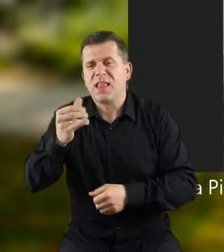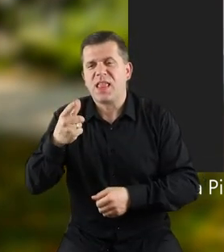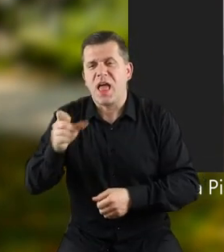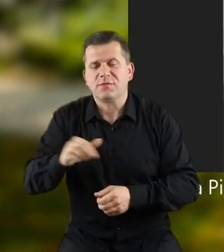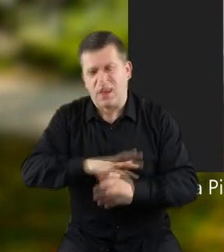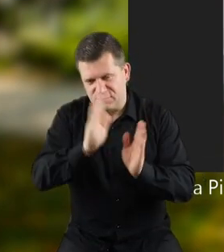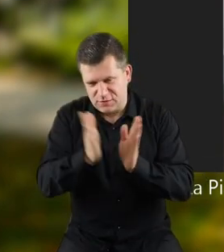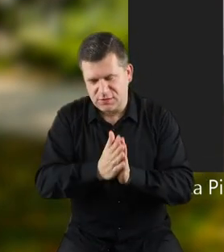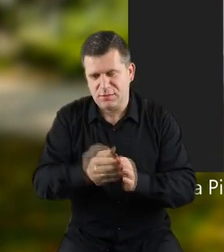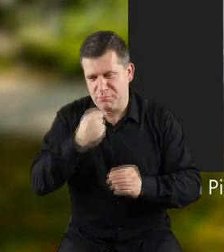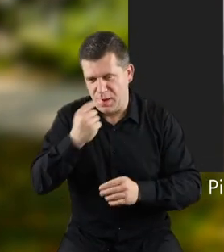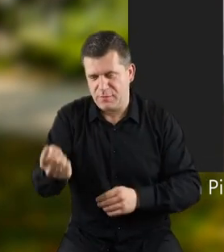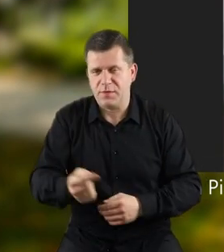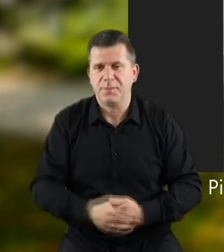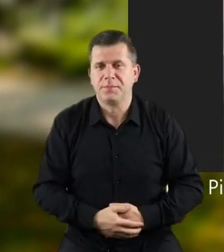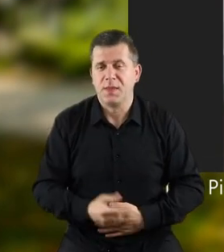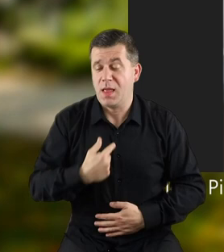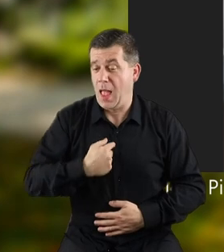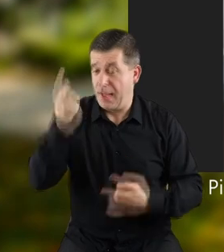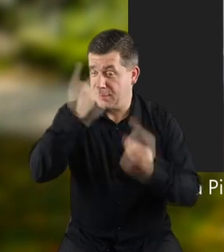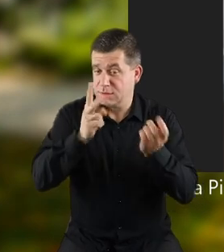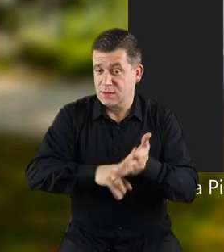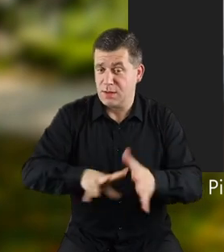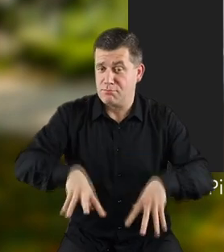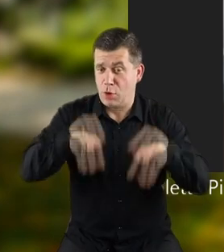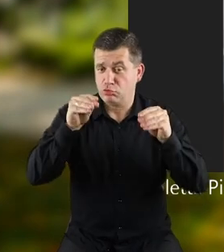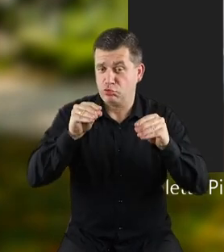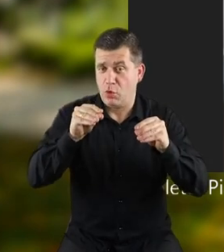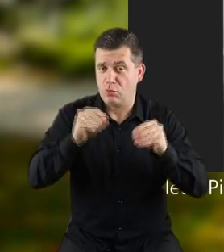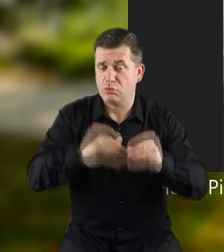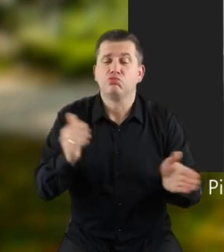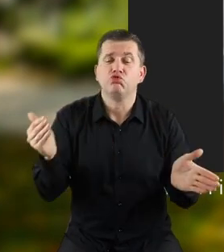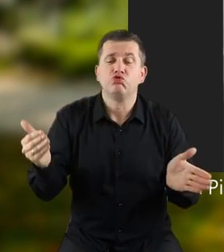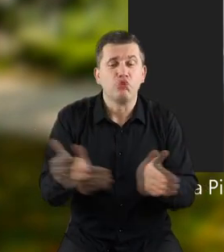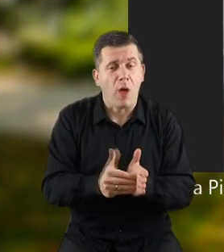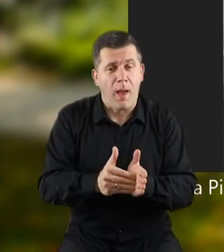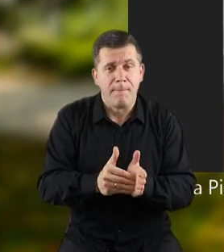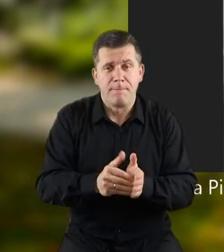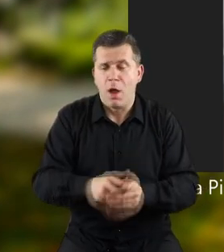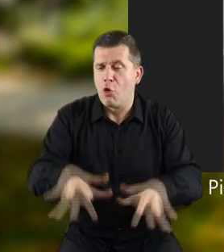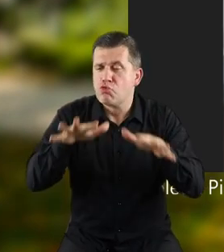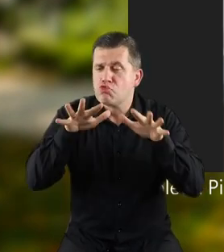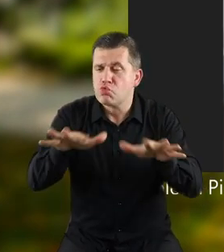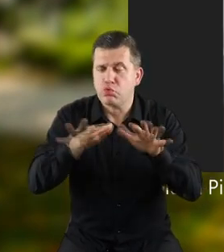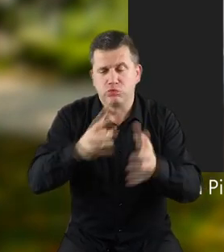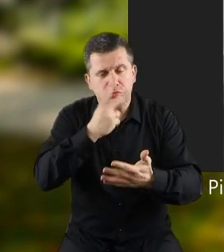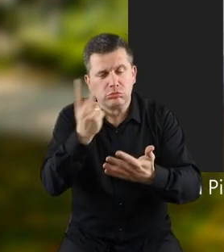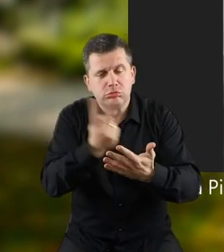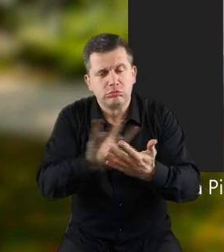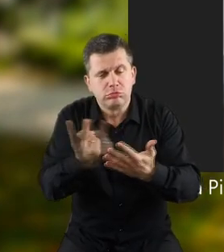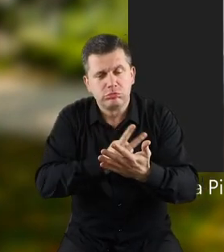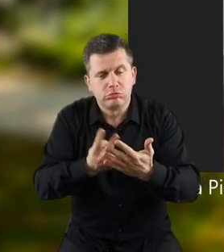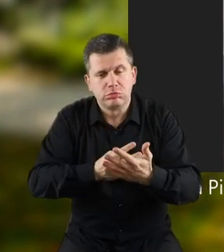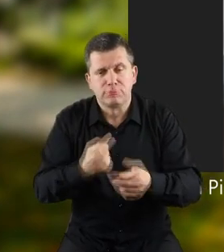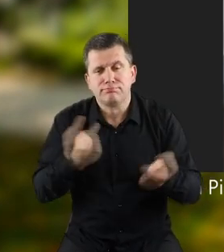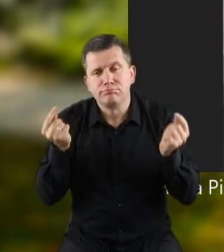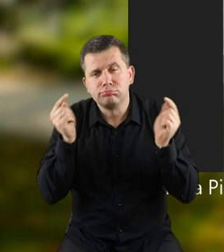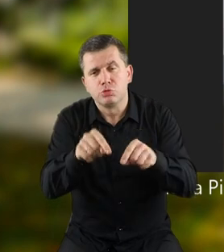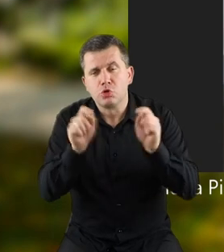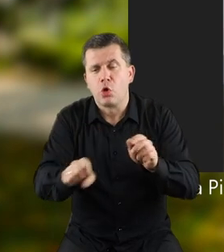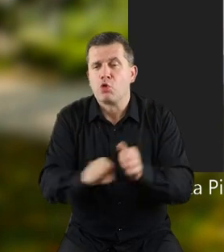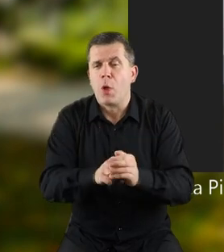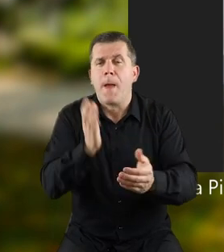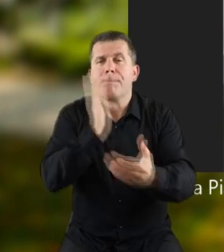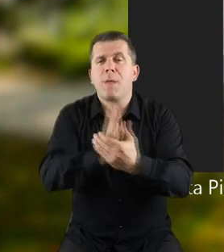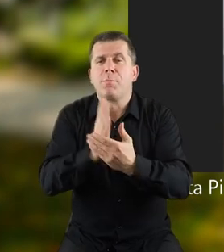wszystko po kolei powiem. Myślę, że na początek trzeba dużo czytać. Przychodzić do